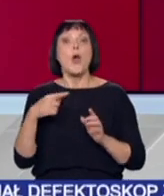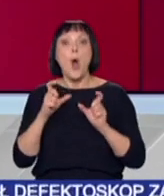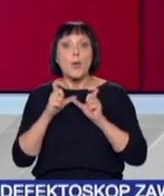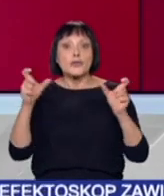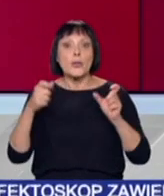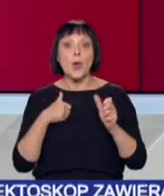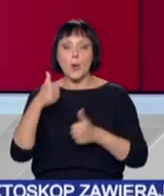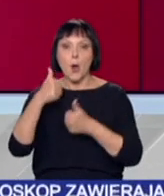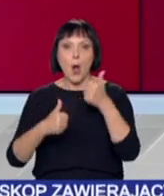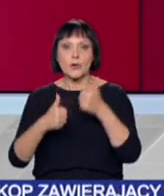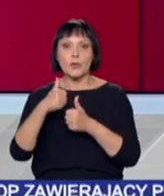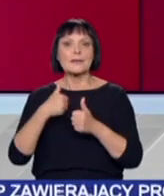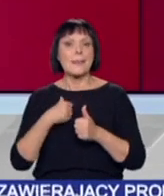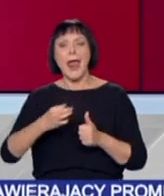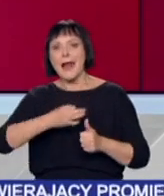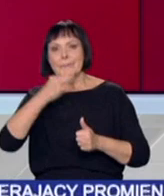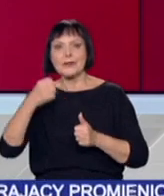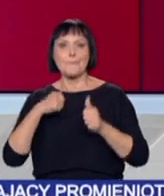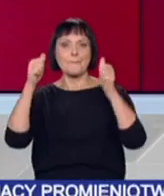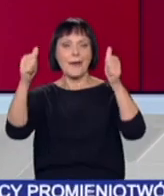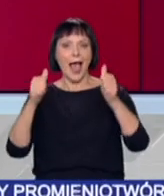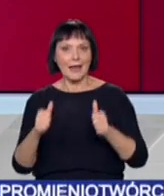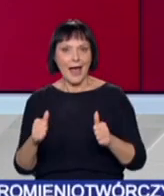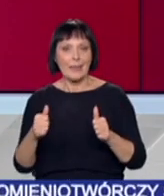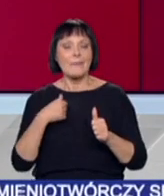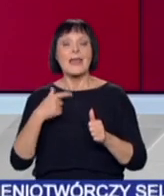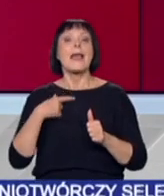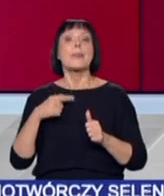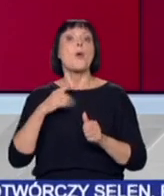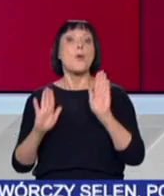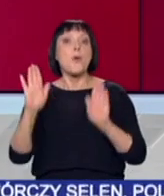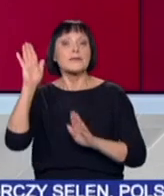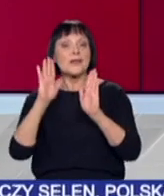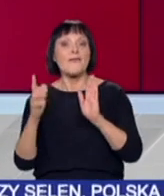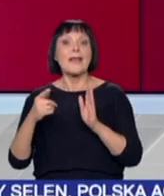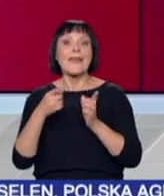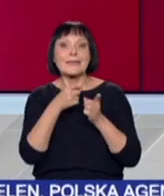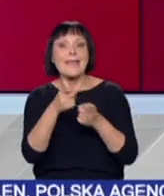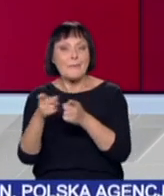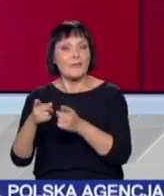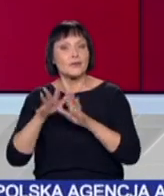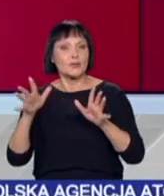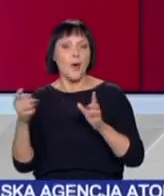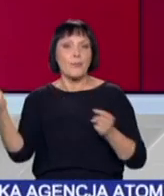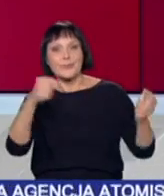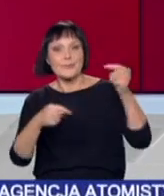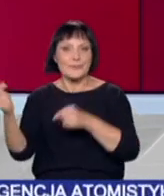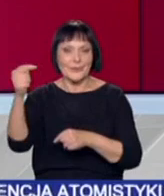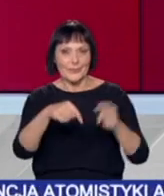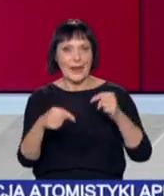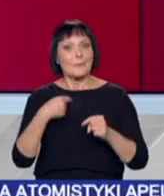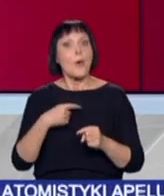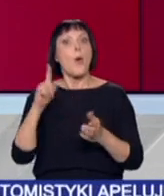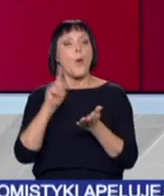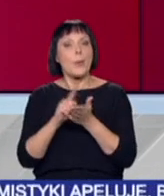ogłosiła konkurs na profrekwencyjne plakaty, żeby do urn poszło jak najwięcej osób i by powtórzyć frekwencyjny